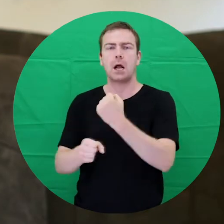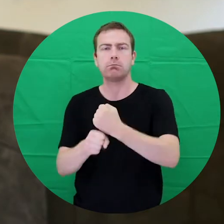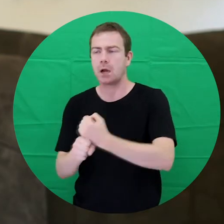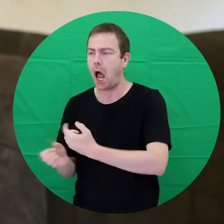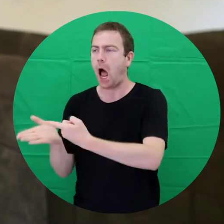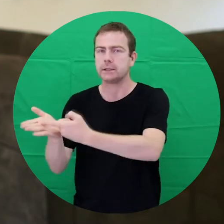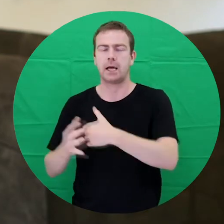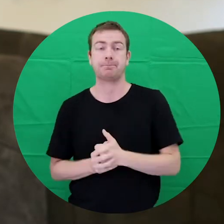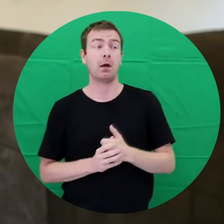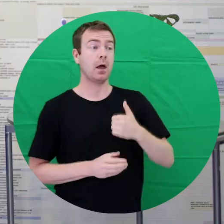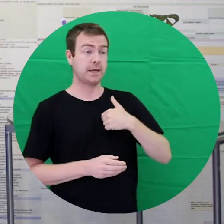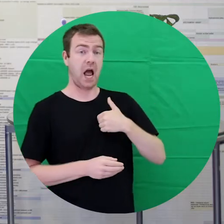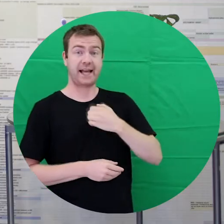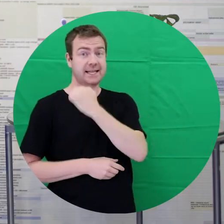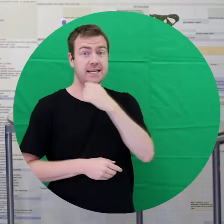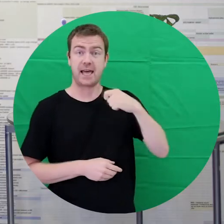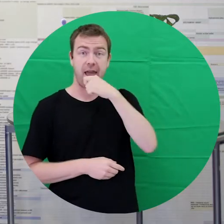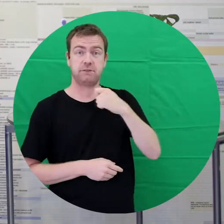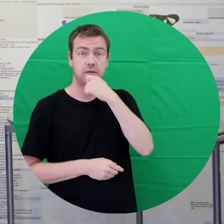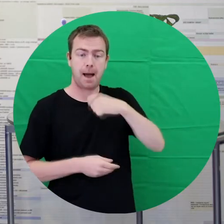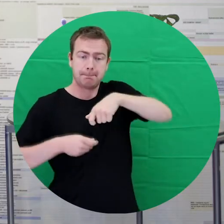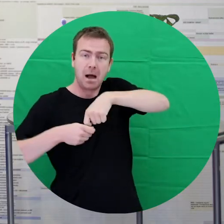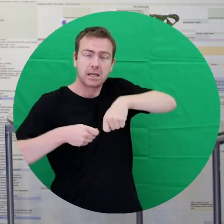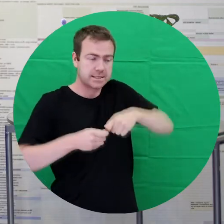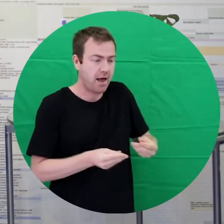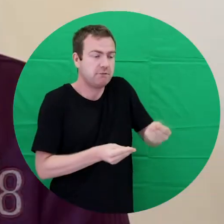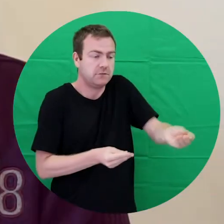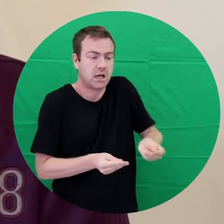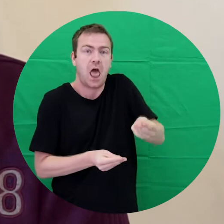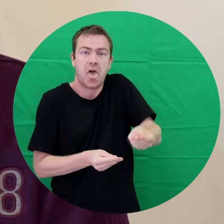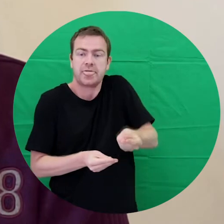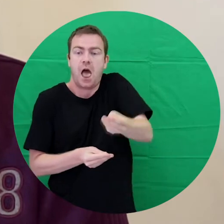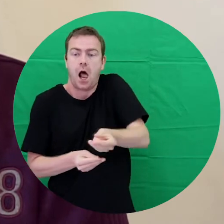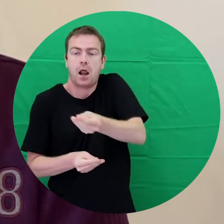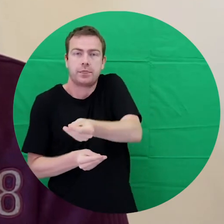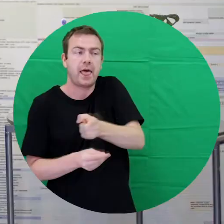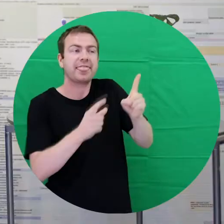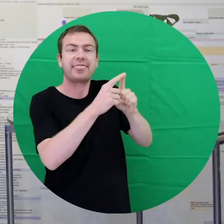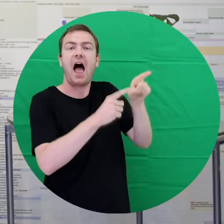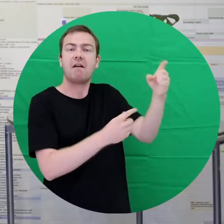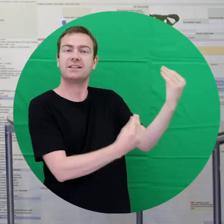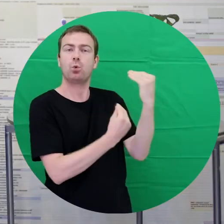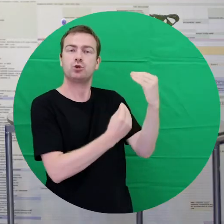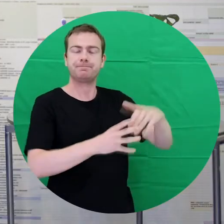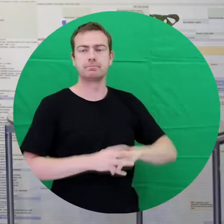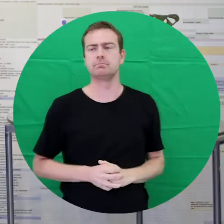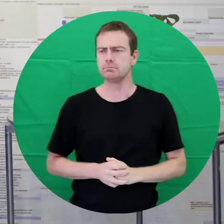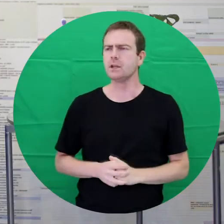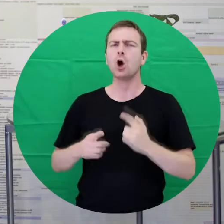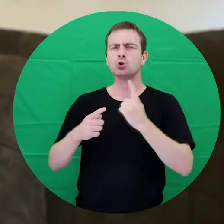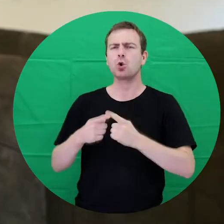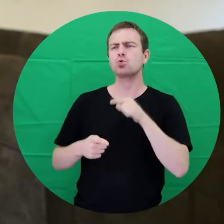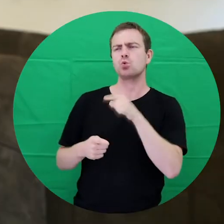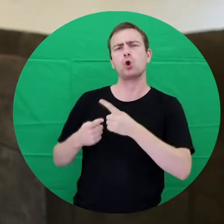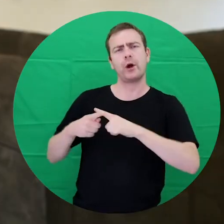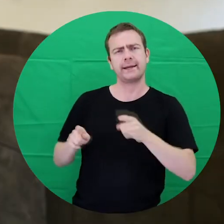produkty, celý sortiment. Kevky som pomohol vykládať, no aj z pasty. Dávid Komar to naučil.